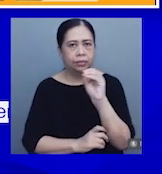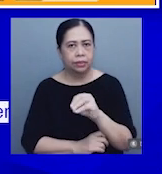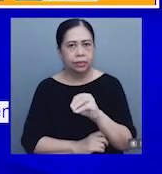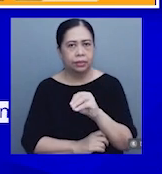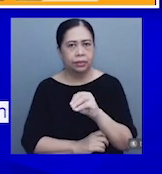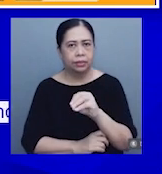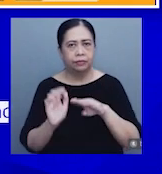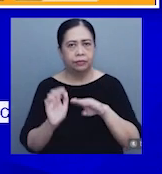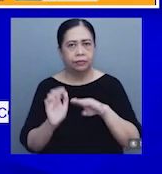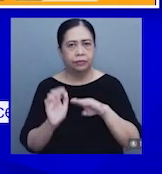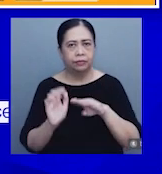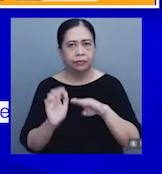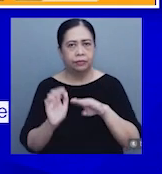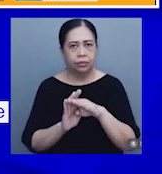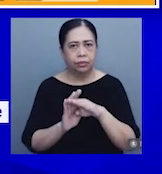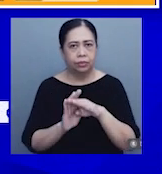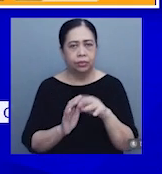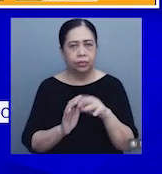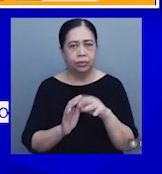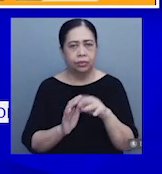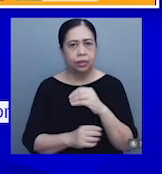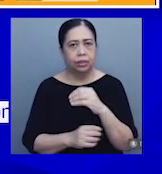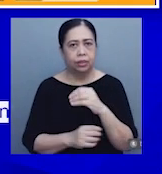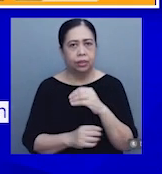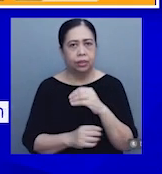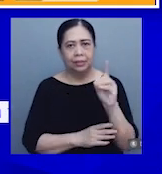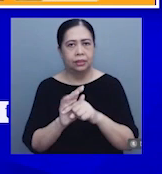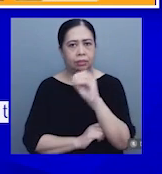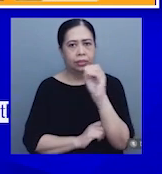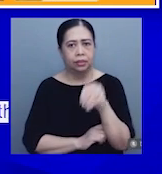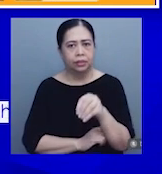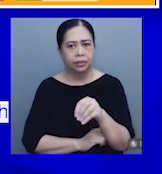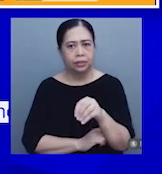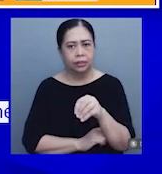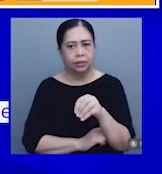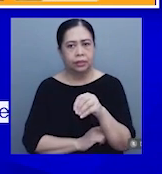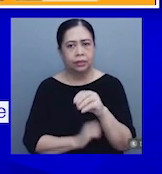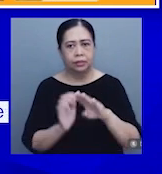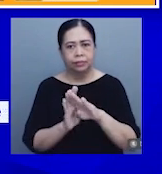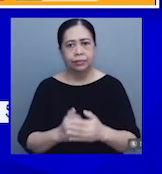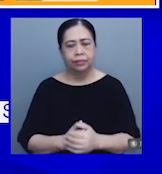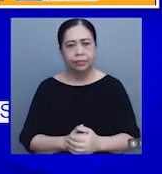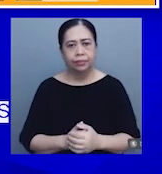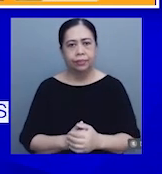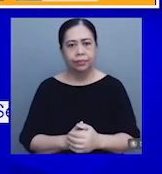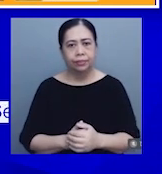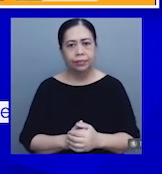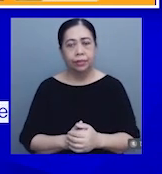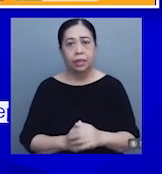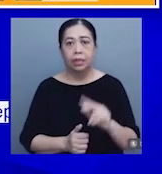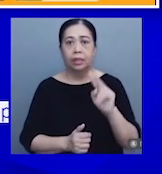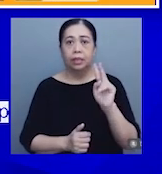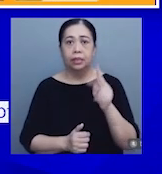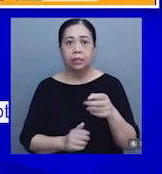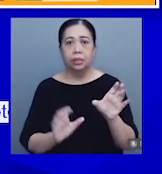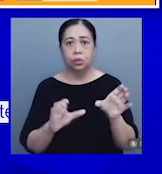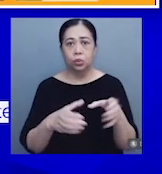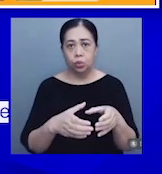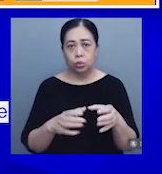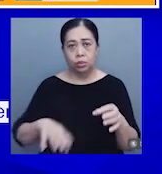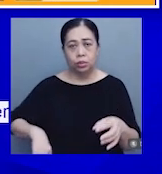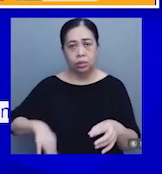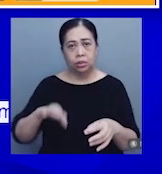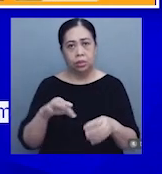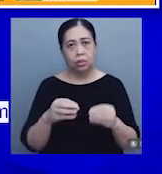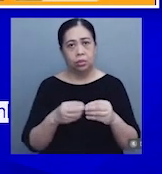diesel na may negative 11.8% inflation. Ang pangalawang commodity group na nagambag ng